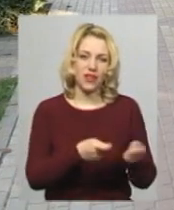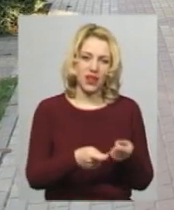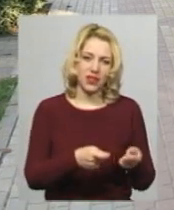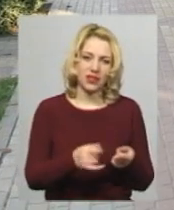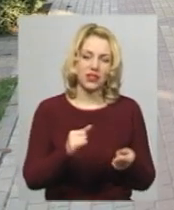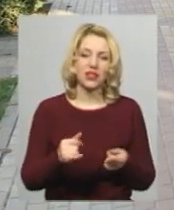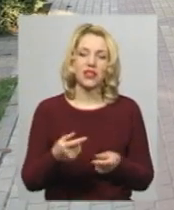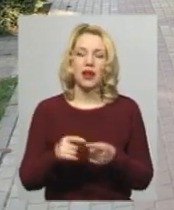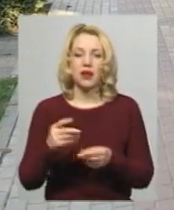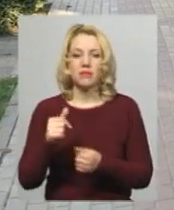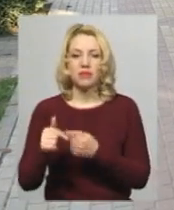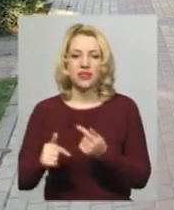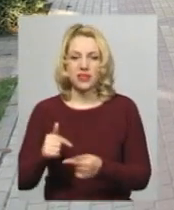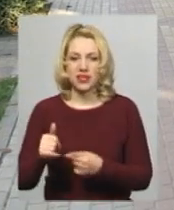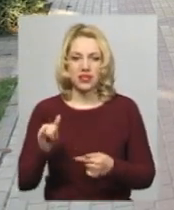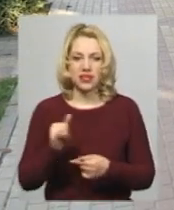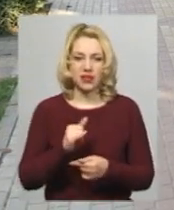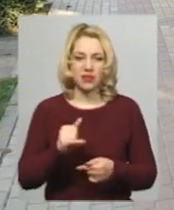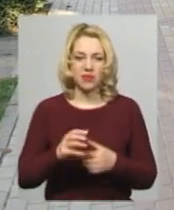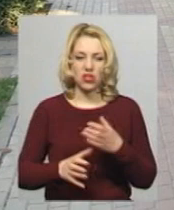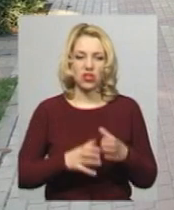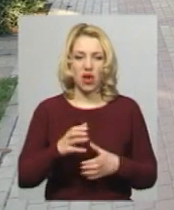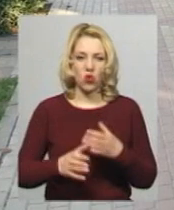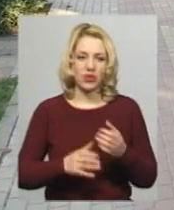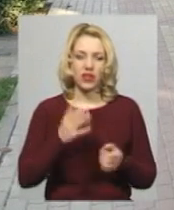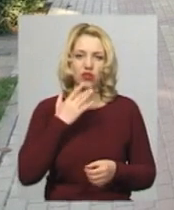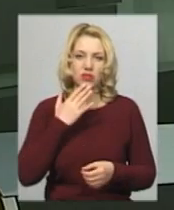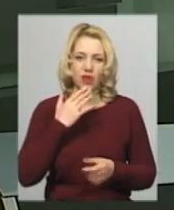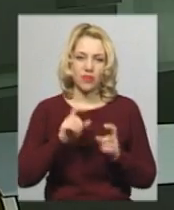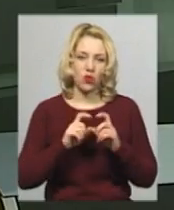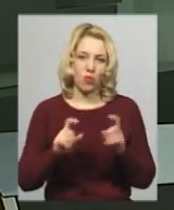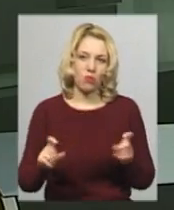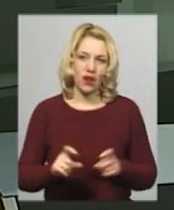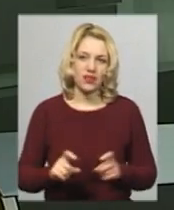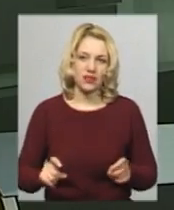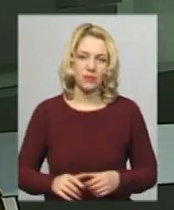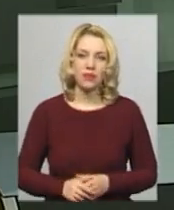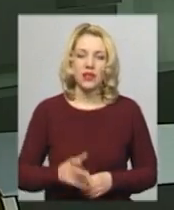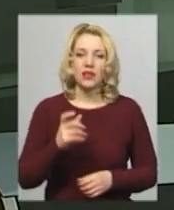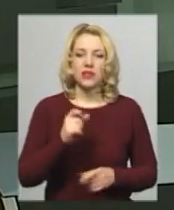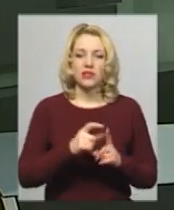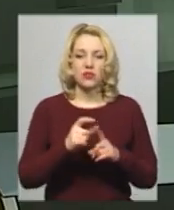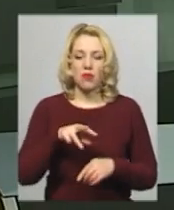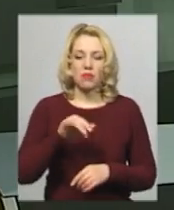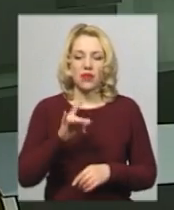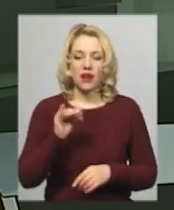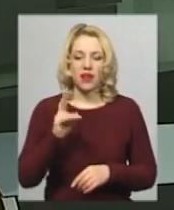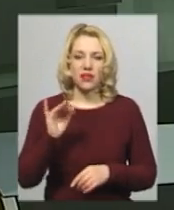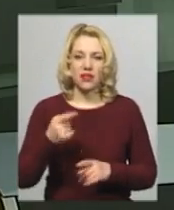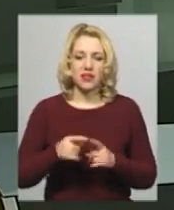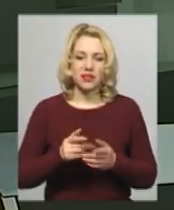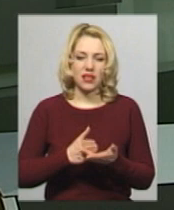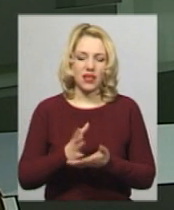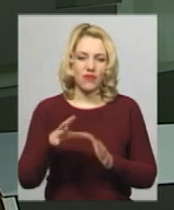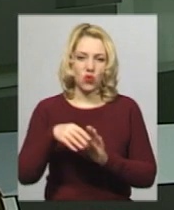зору бізнесу, і з точки зору міжнародних іноземних компаній. За словами Василя Міракіна, цей напрямок входить